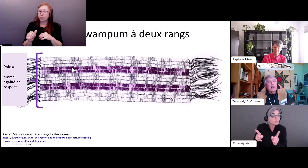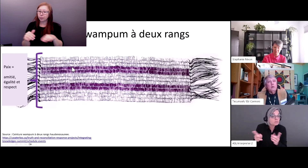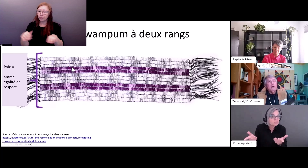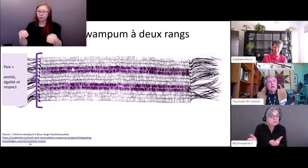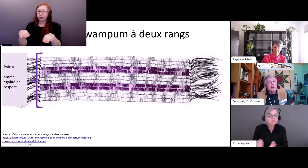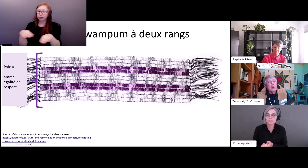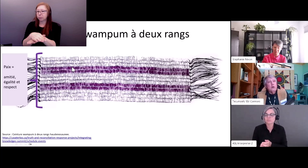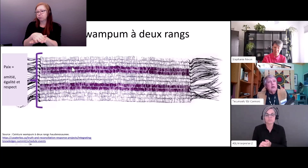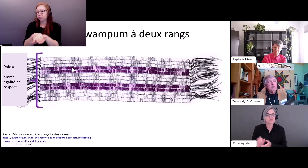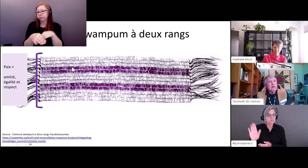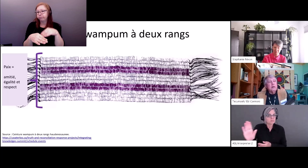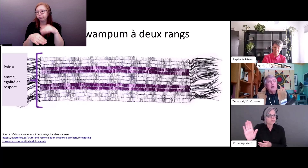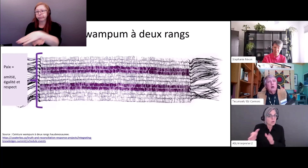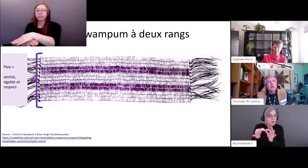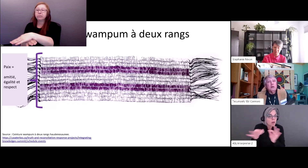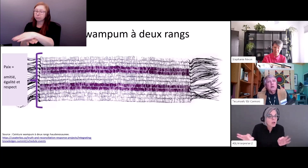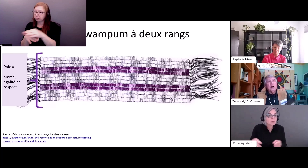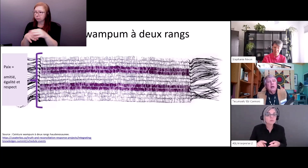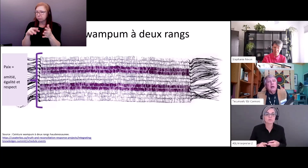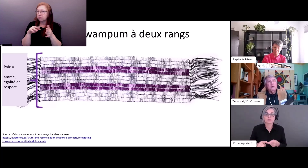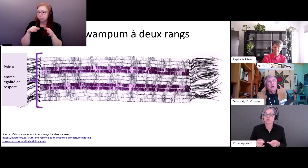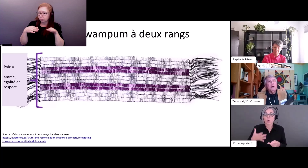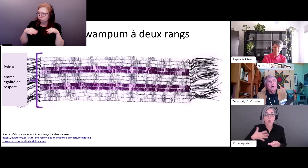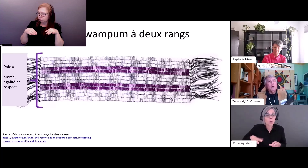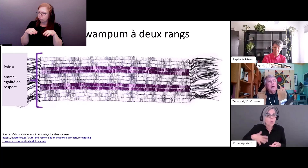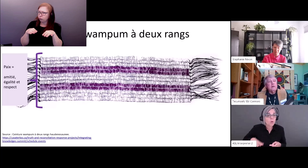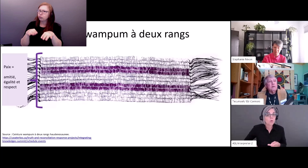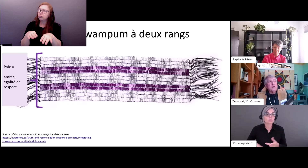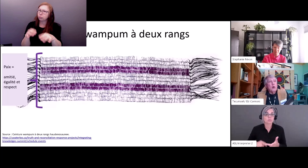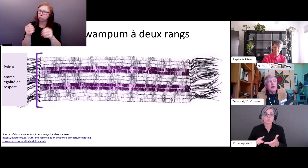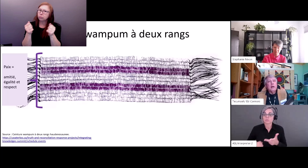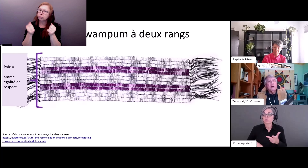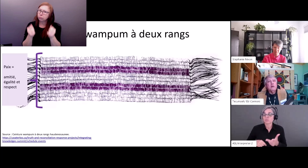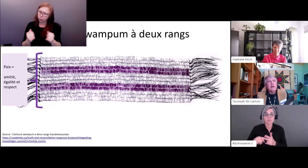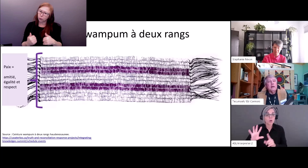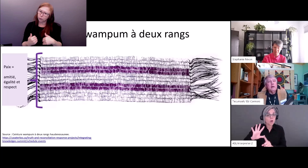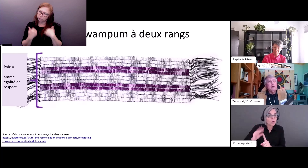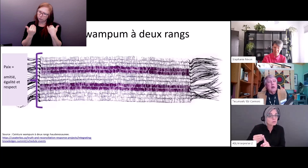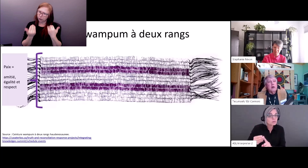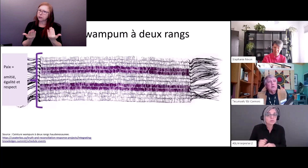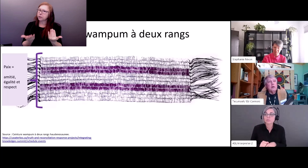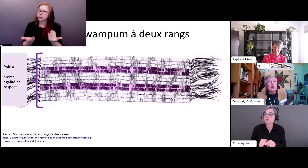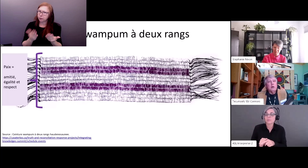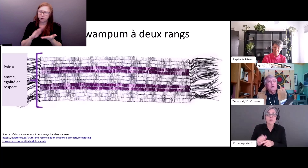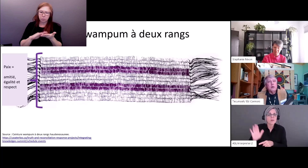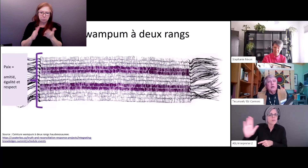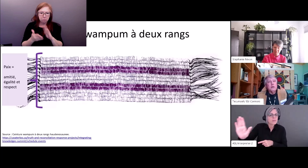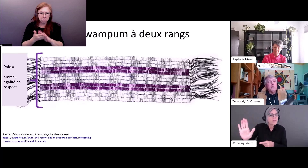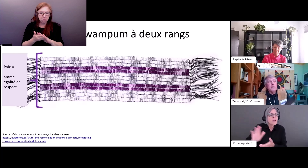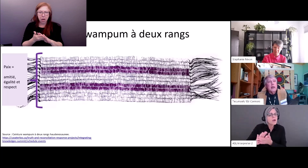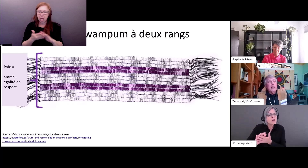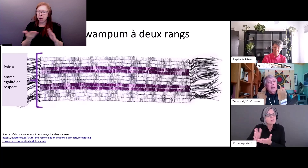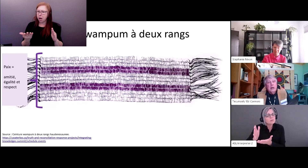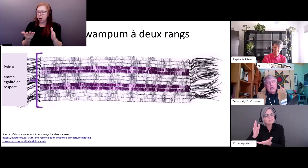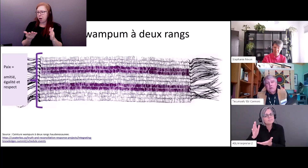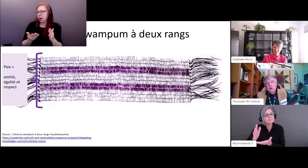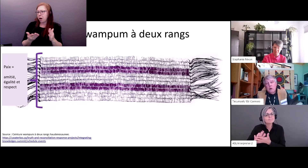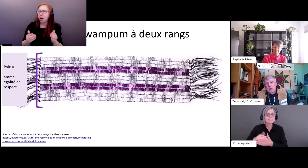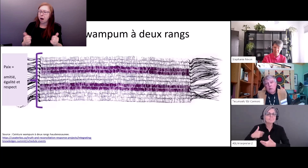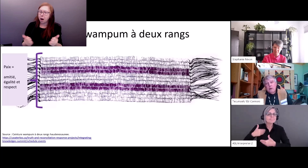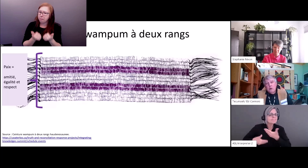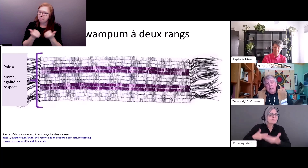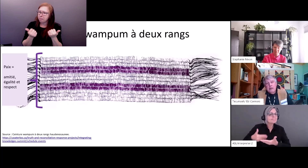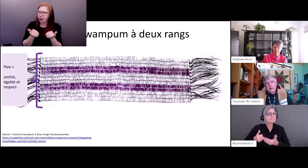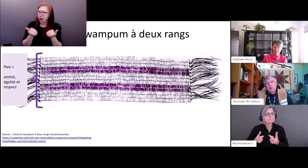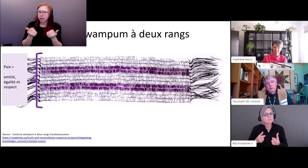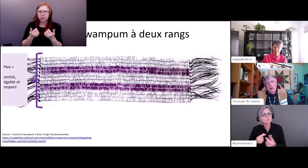faisaient partie de leur langue de leurs habits leur culture leurs moyens de comprendre et de